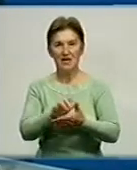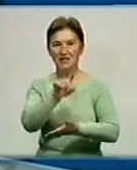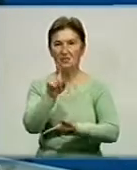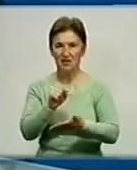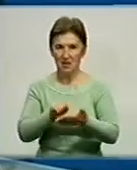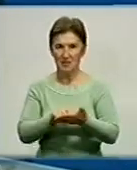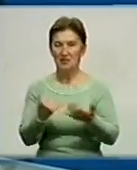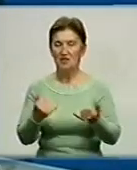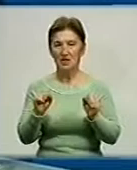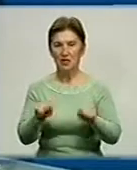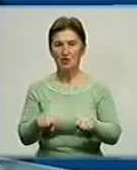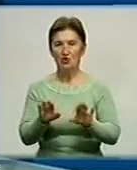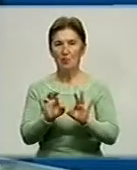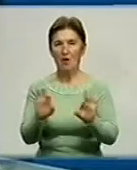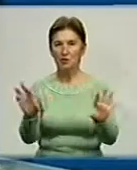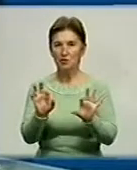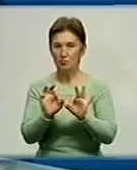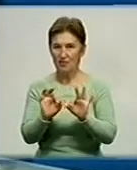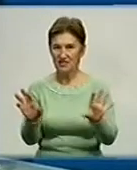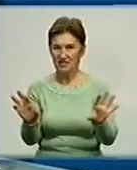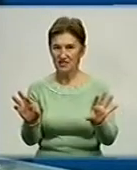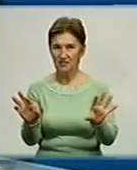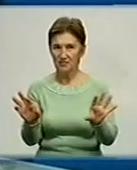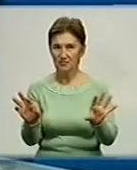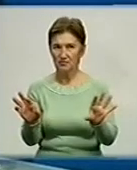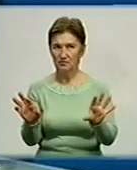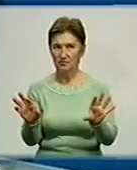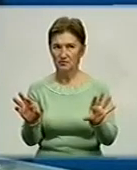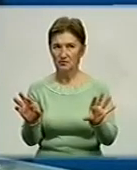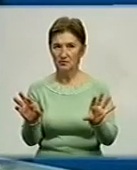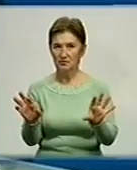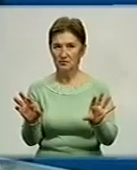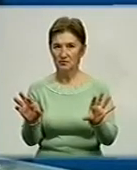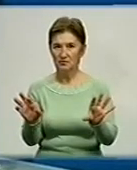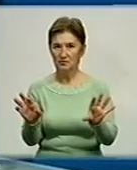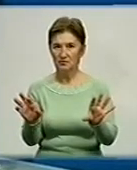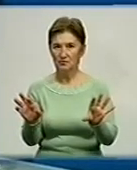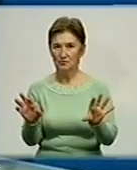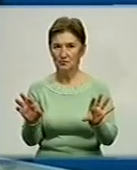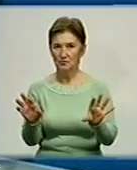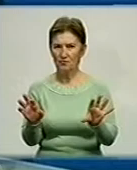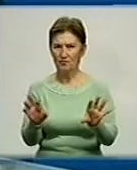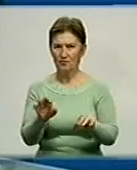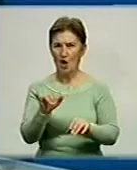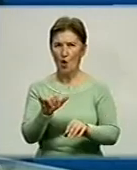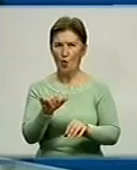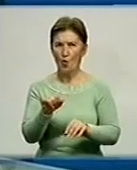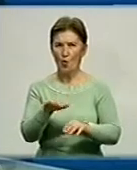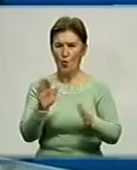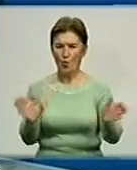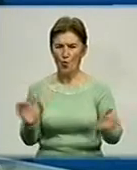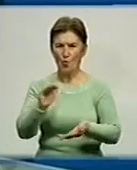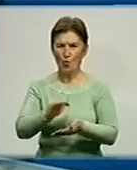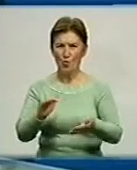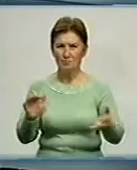і ми можемо сьогодні розповісти щодо утилізації твердих побутових